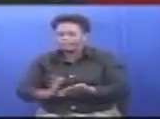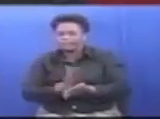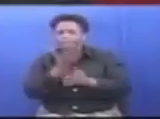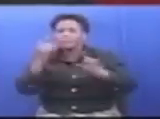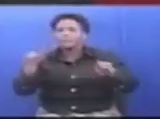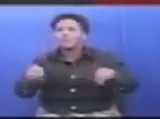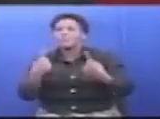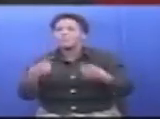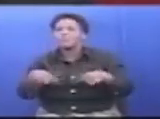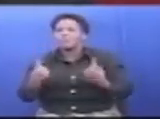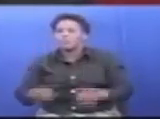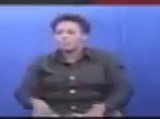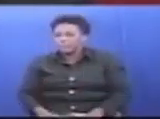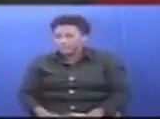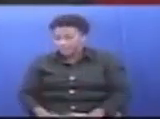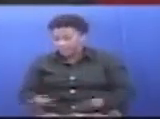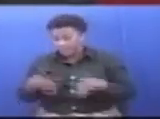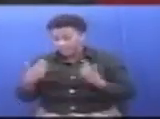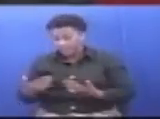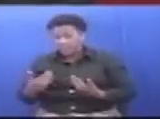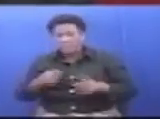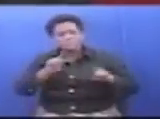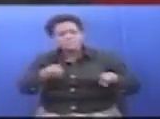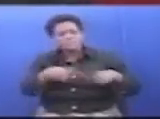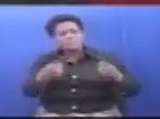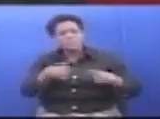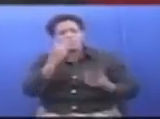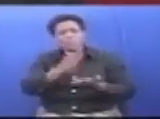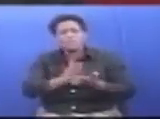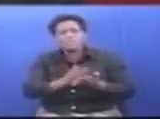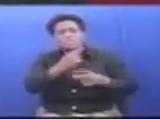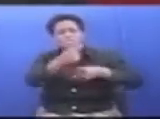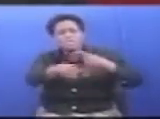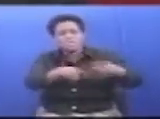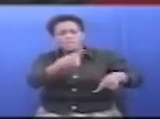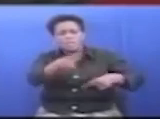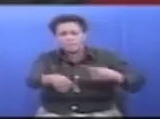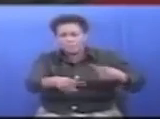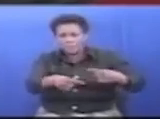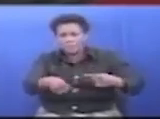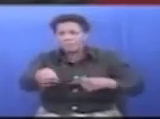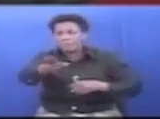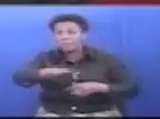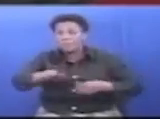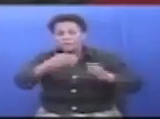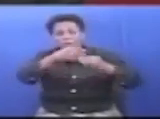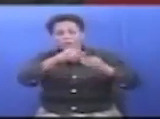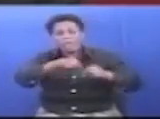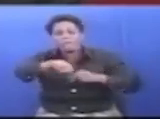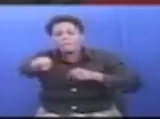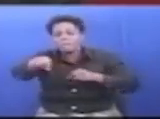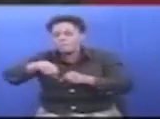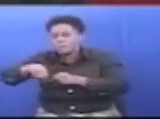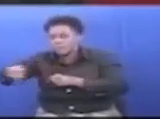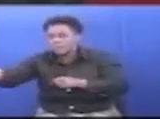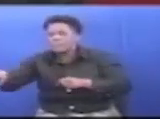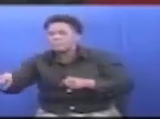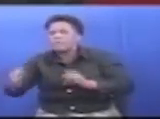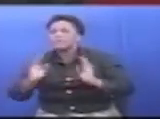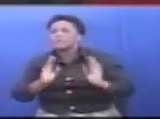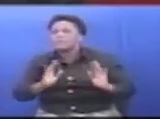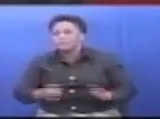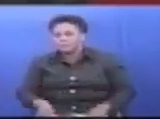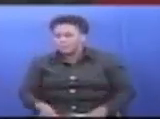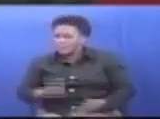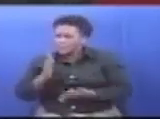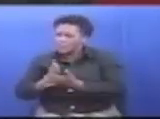Sasa migogoro hii ambao inaendelea kwenye maeneo tulopima Bado ni rudie tena Kwa kuwa kazi ya opimaji mekambilika mda